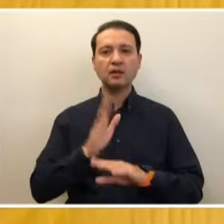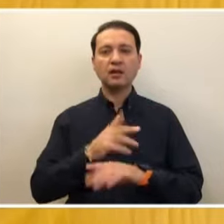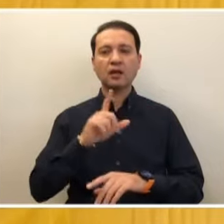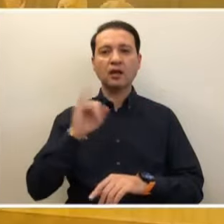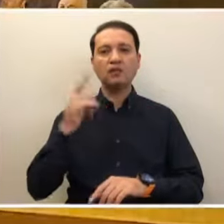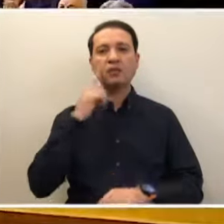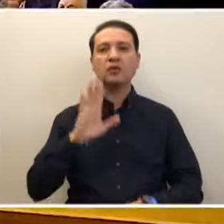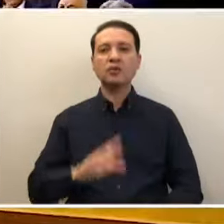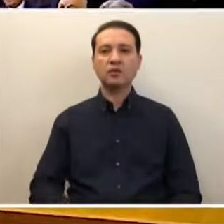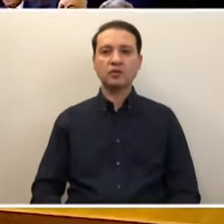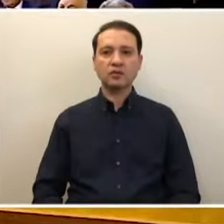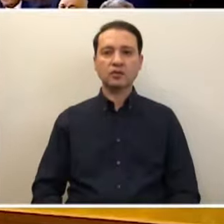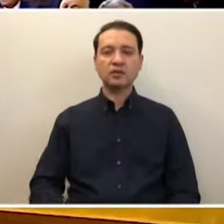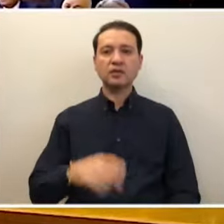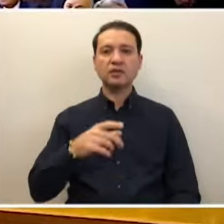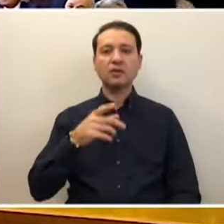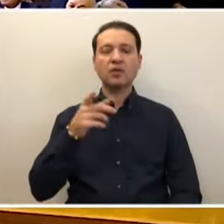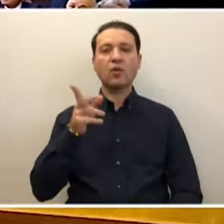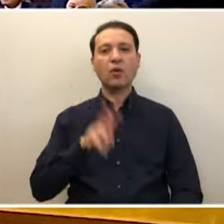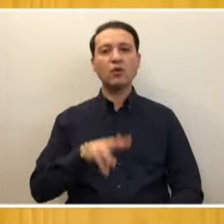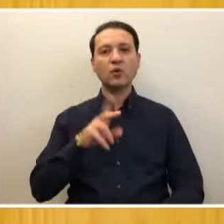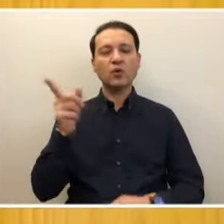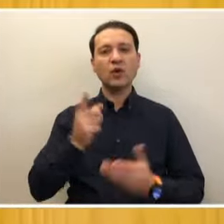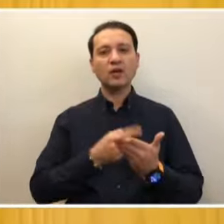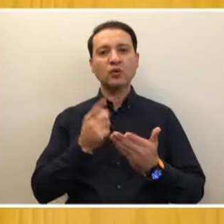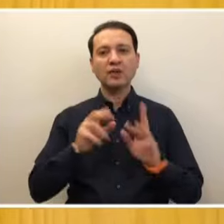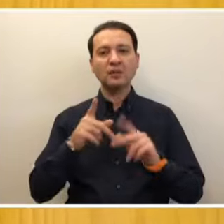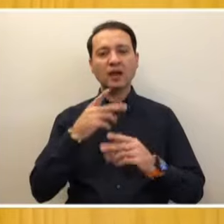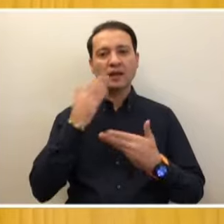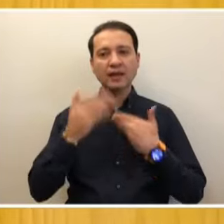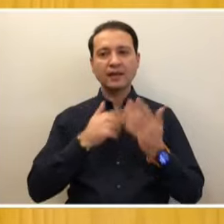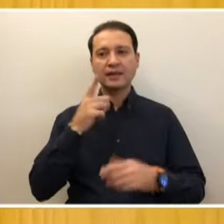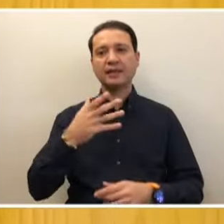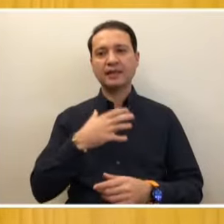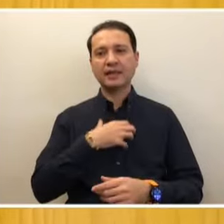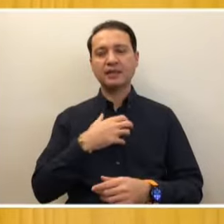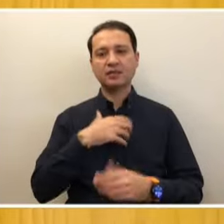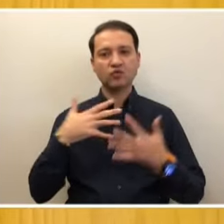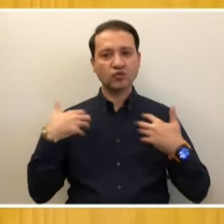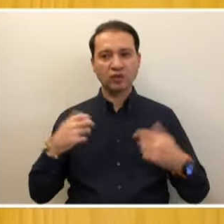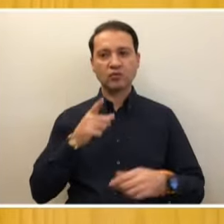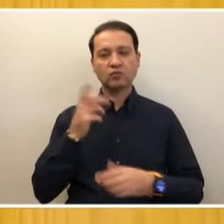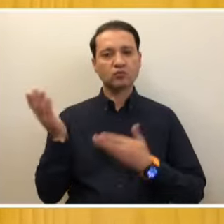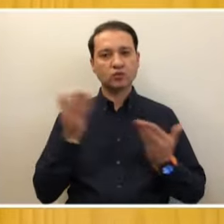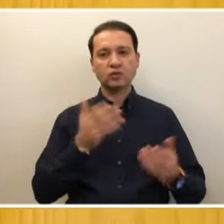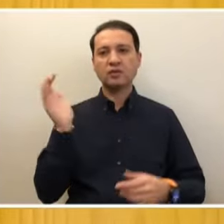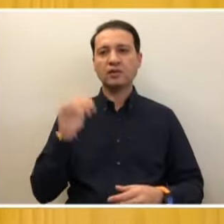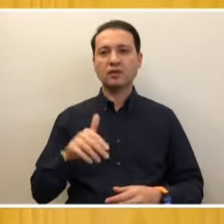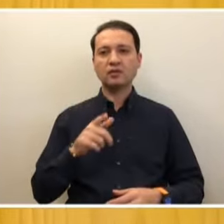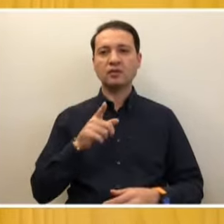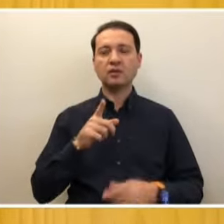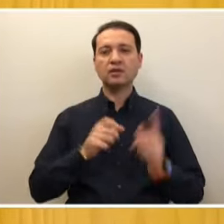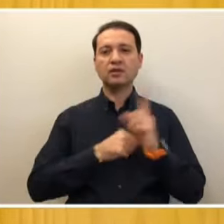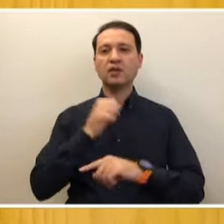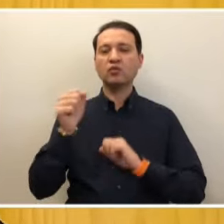göstermiyorlar? Teset edebiyatı yapanlar, eğer kendilerine güveniyorlarsa buyursunlar, terörle